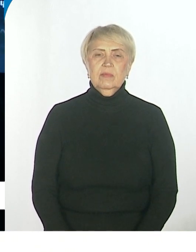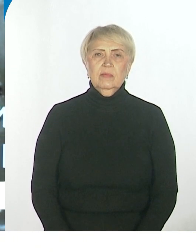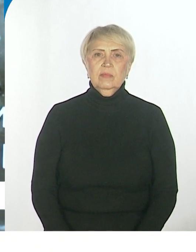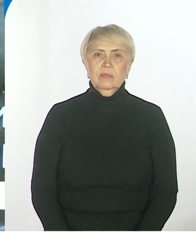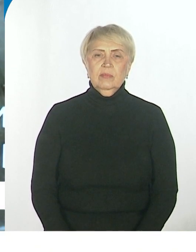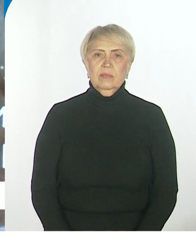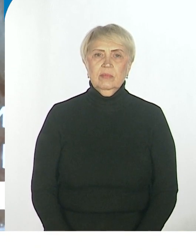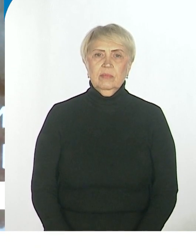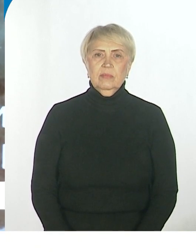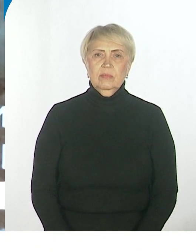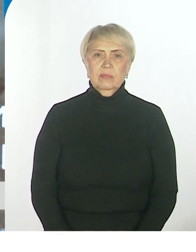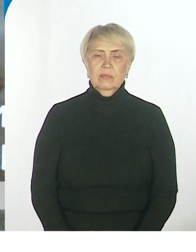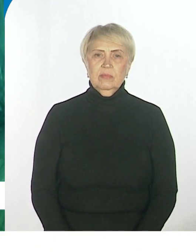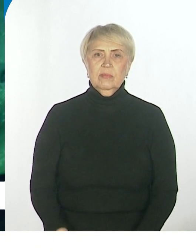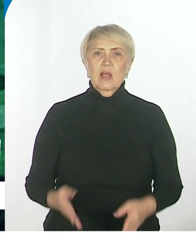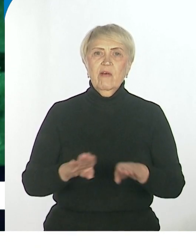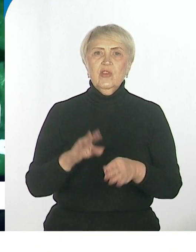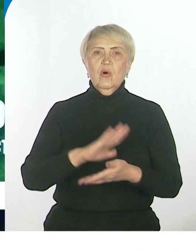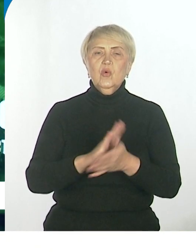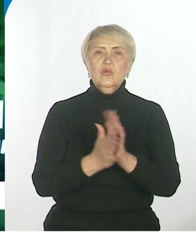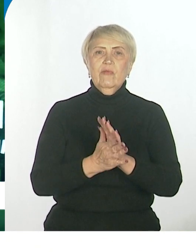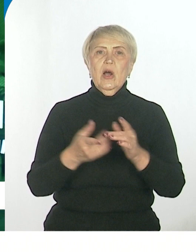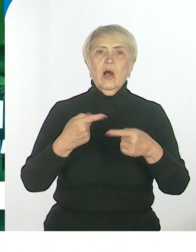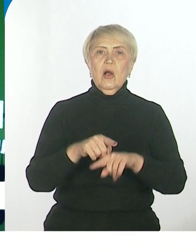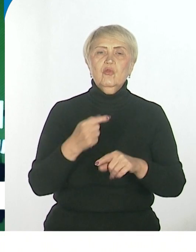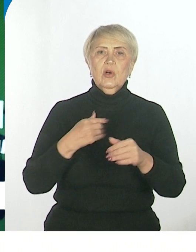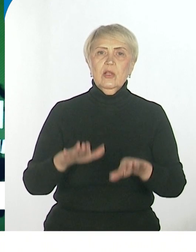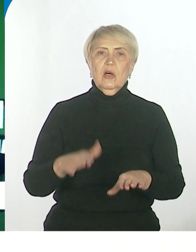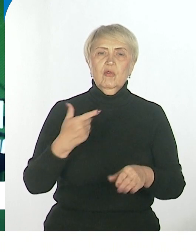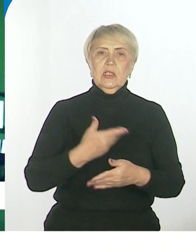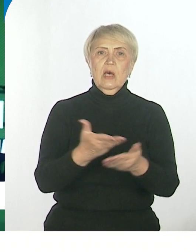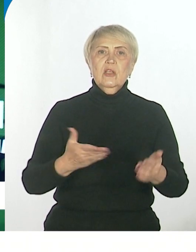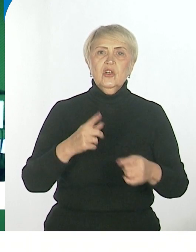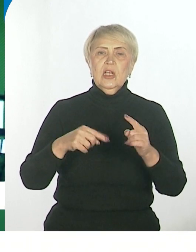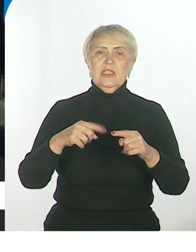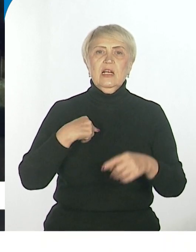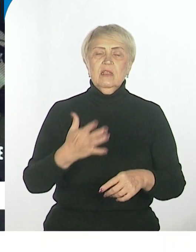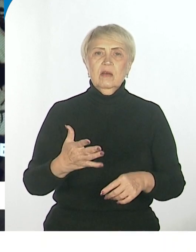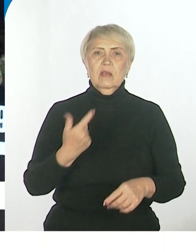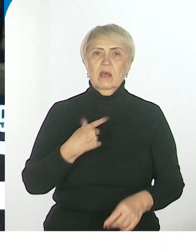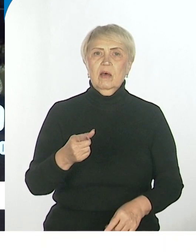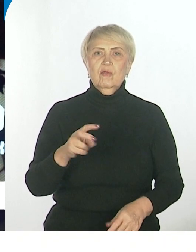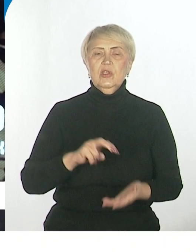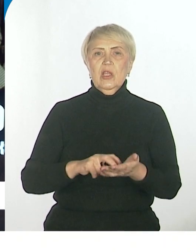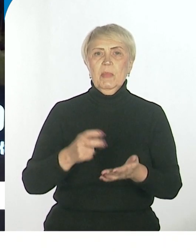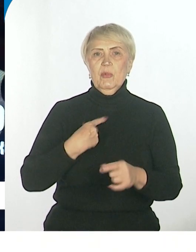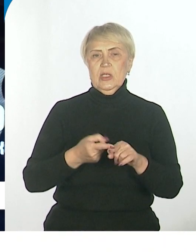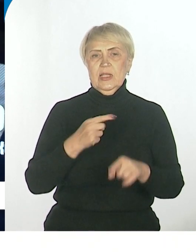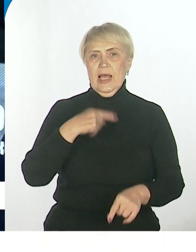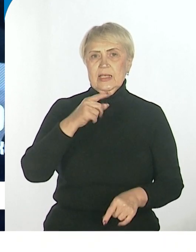сейчас в тех условиях, в которых находится наша страна, да, когда мы так, я не побоюсь этого слова, но